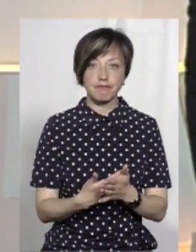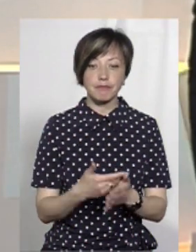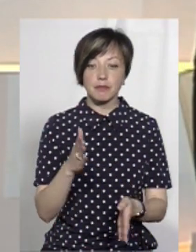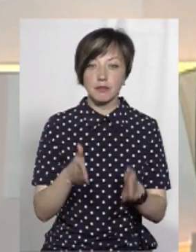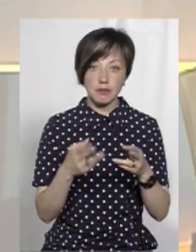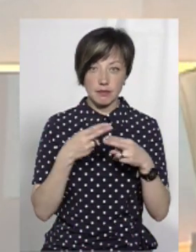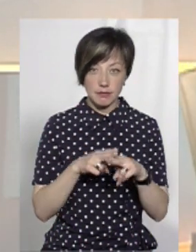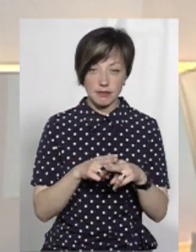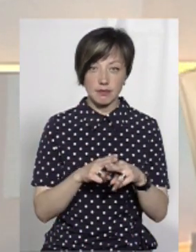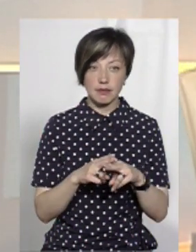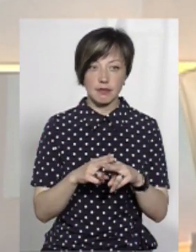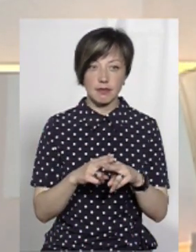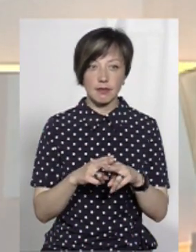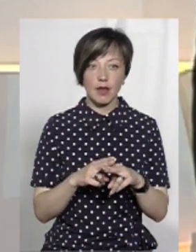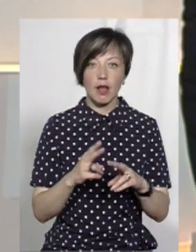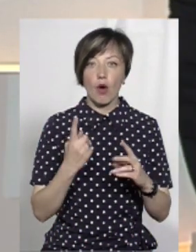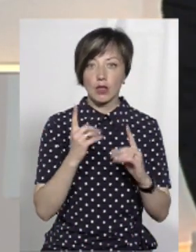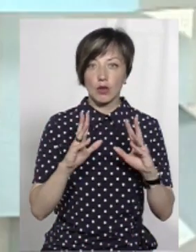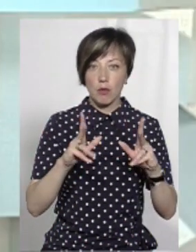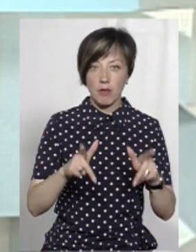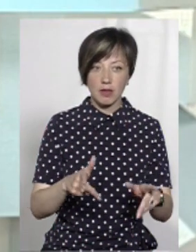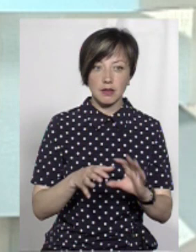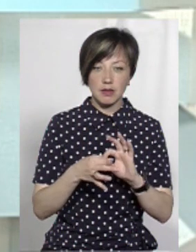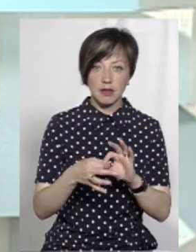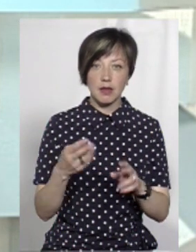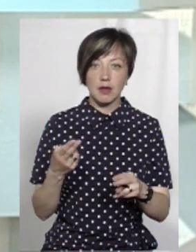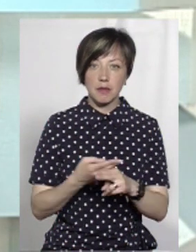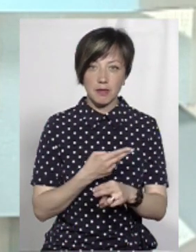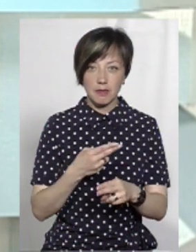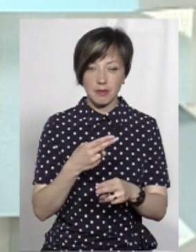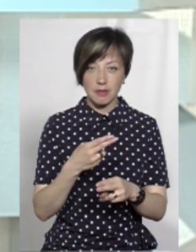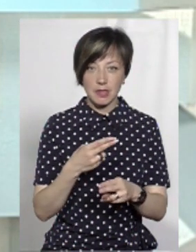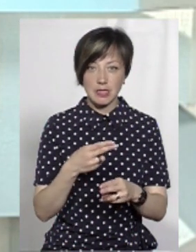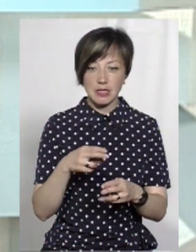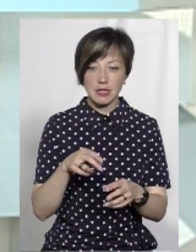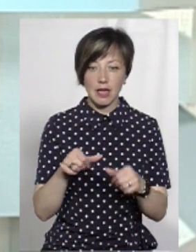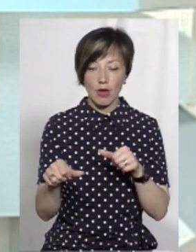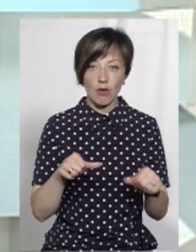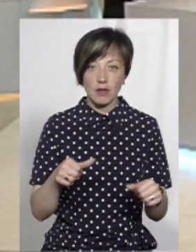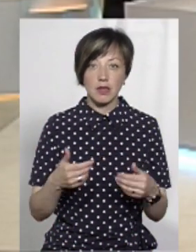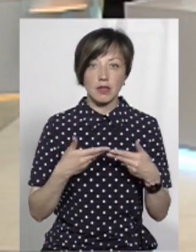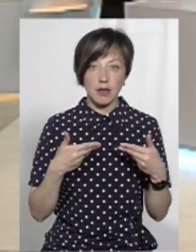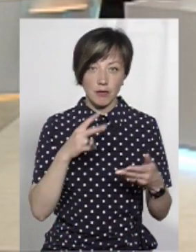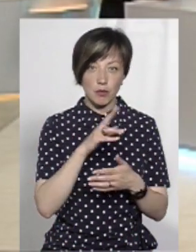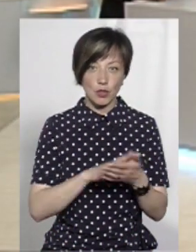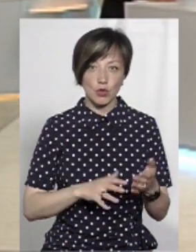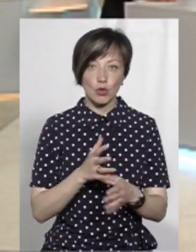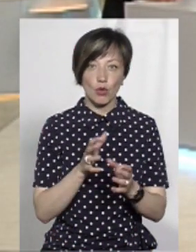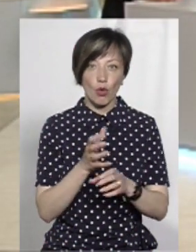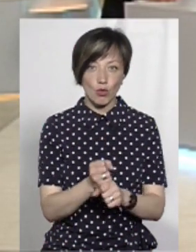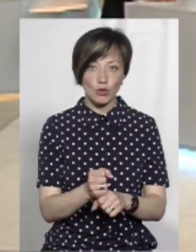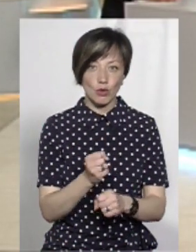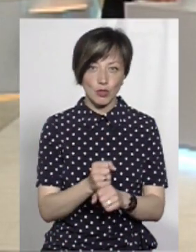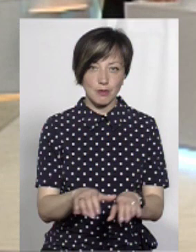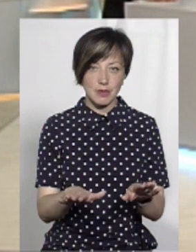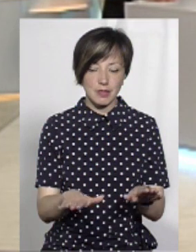робототехніка, та яка їде один комбайн, а за ним їде десять, уже без пілотників, сьогодні нам, вибачайте, скорочую робочі